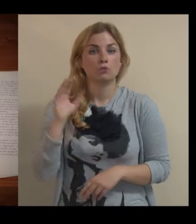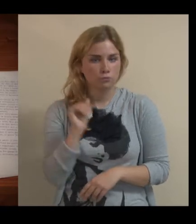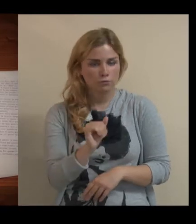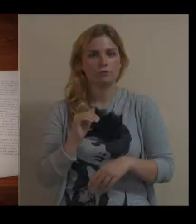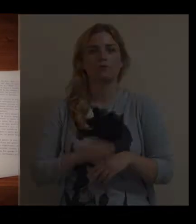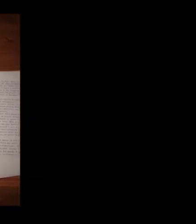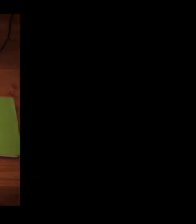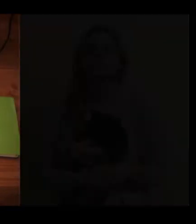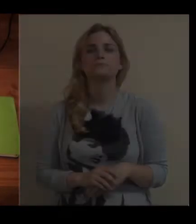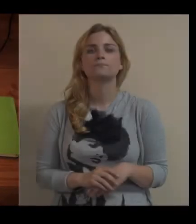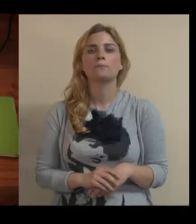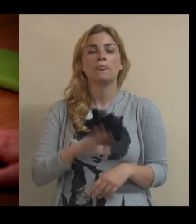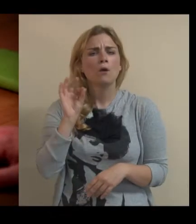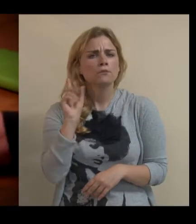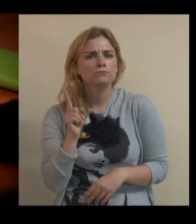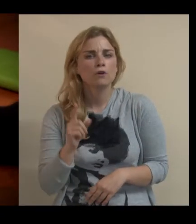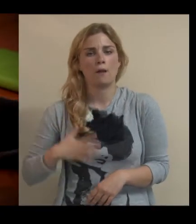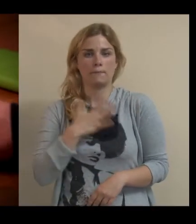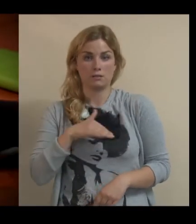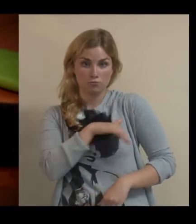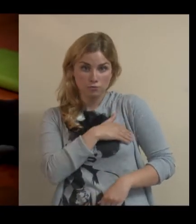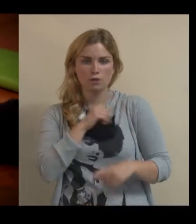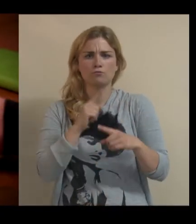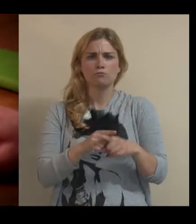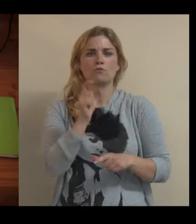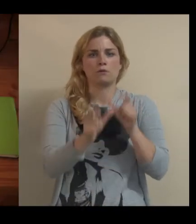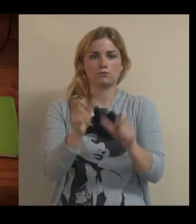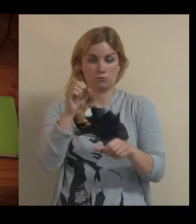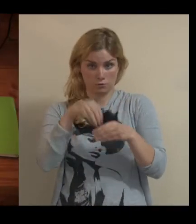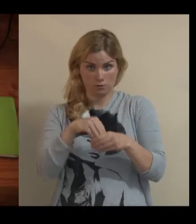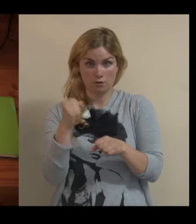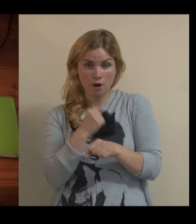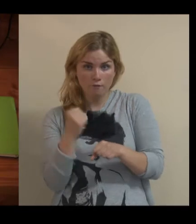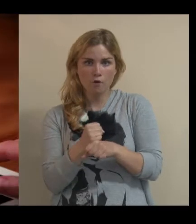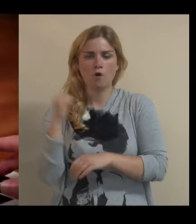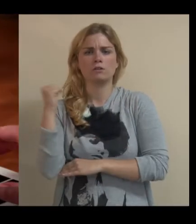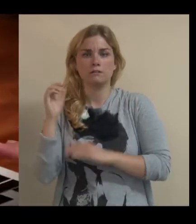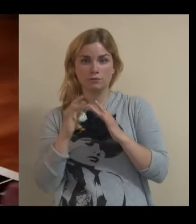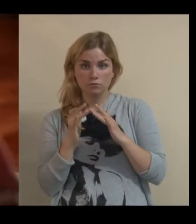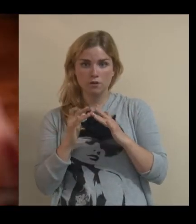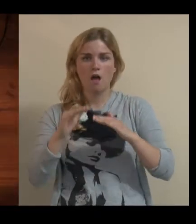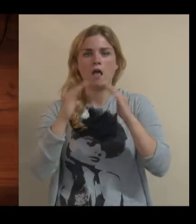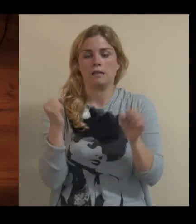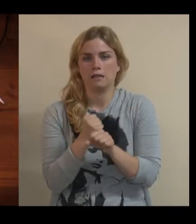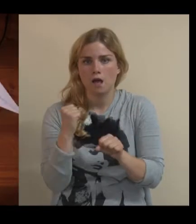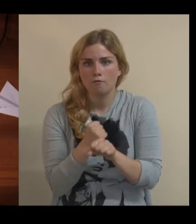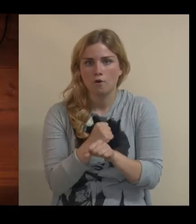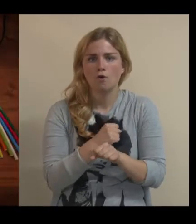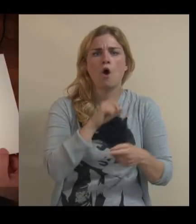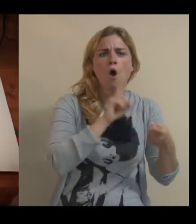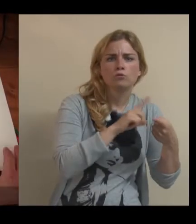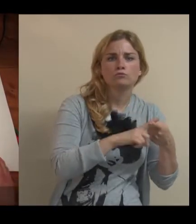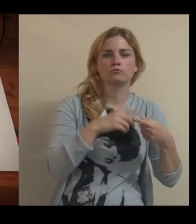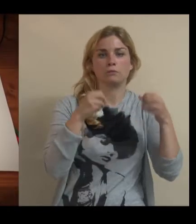giorno, puntando sul benessere degli studenti e del personale, sui servizi online, il telelavoro, su